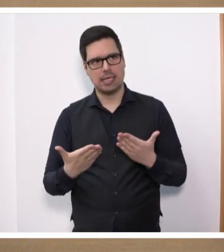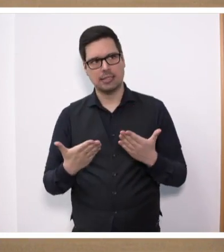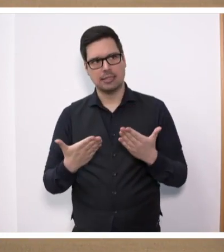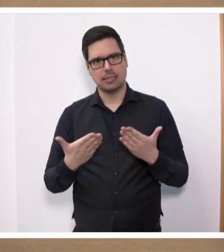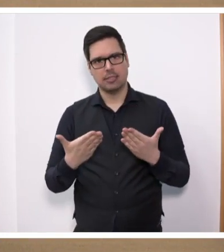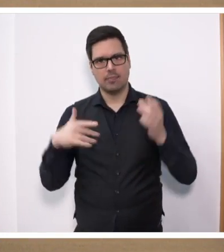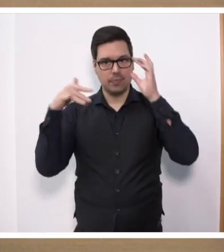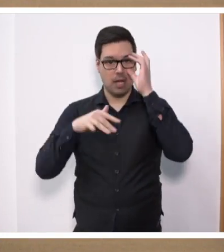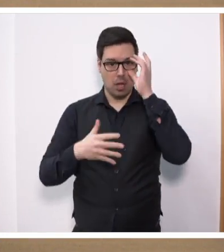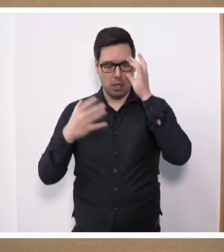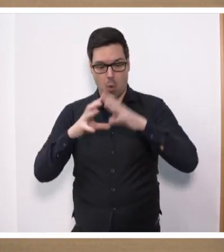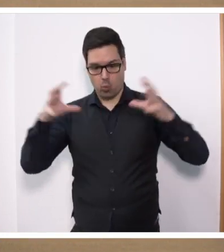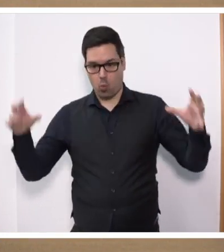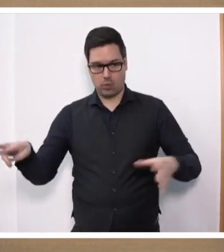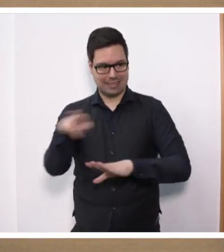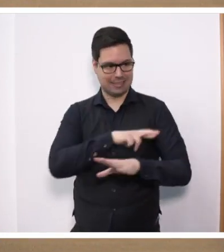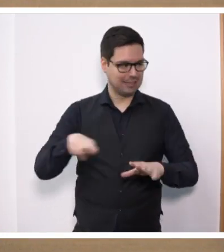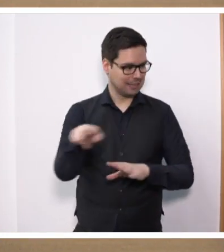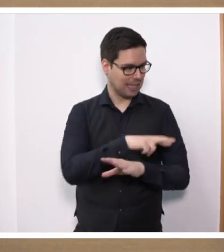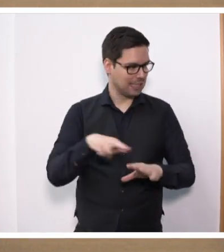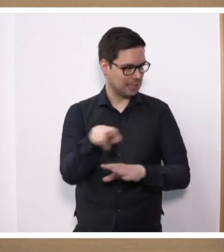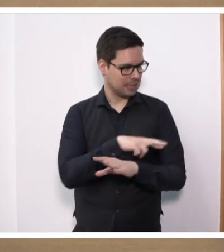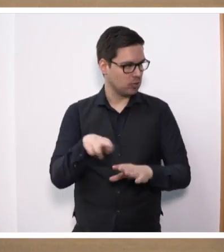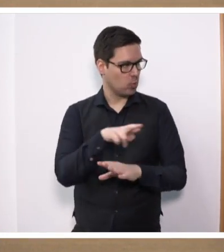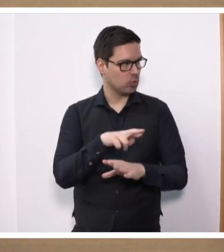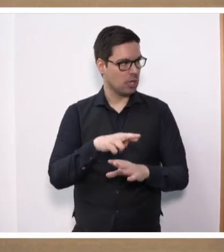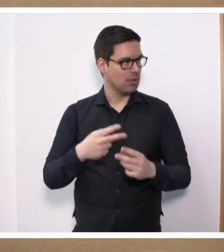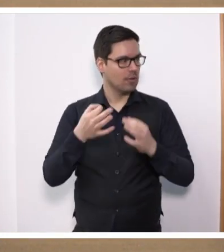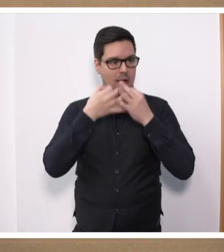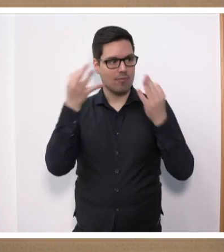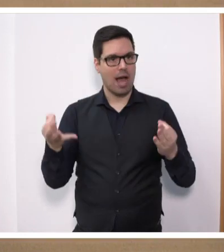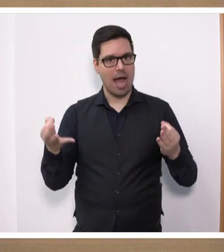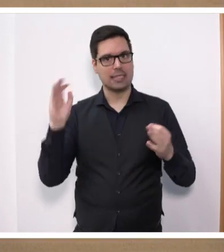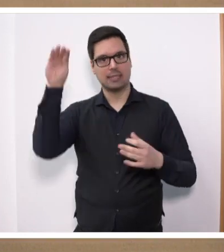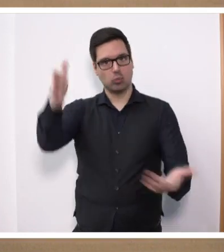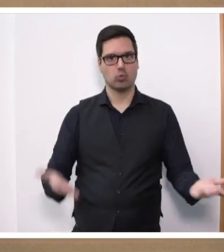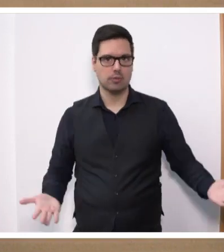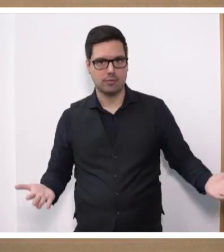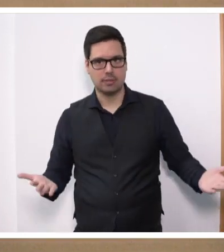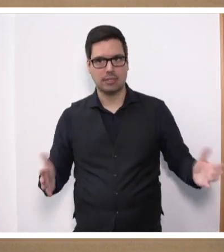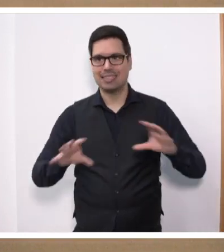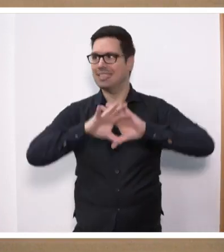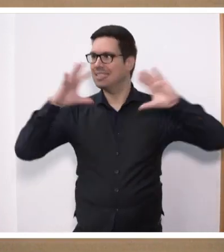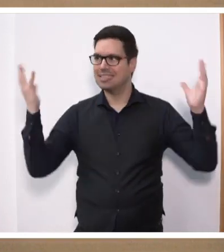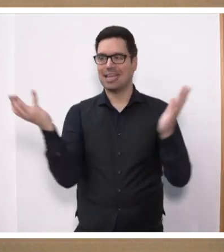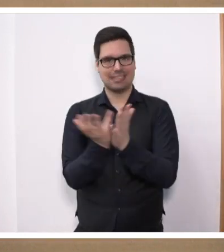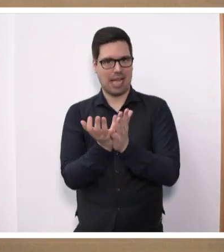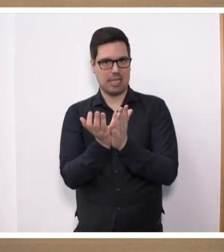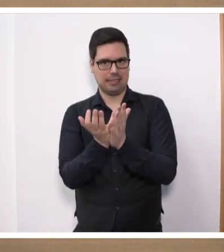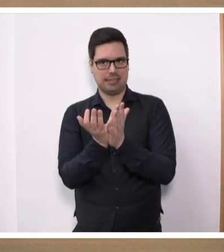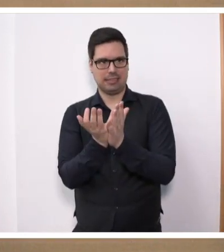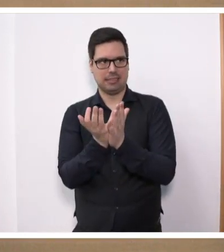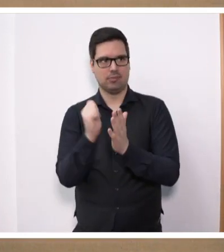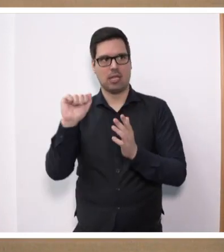einzigartige Großregion als Antwort auf wesentliche Fragen für die Zukunft sei? Das alles scheint zumindest mit Blick auf die